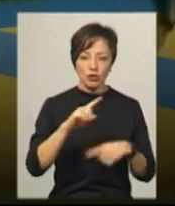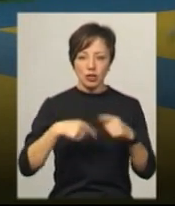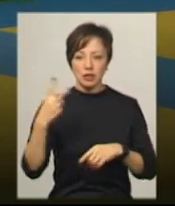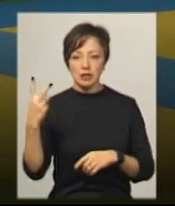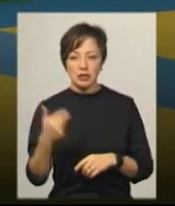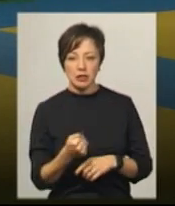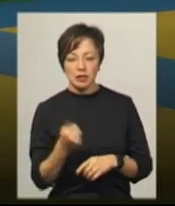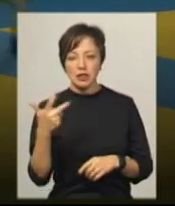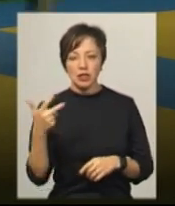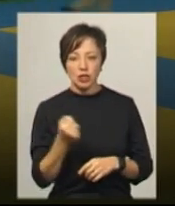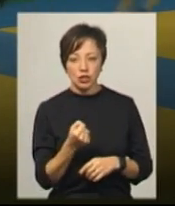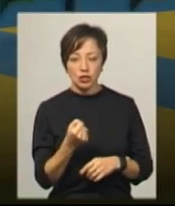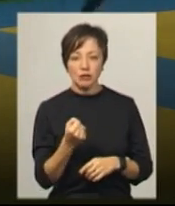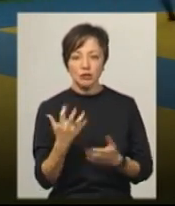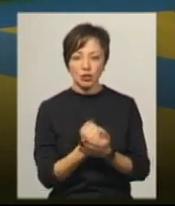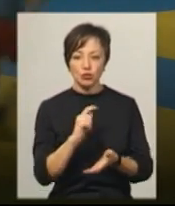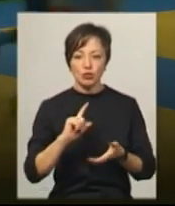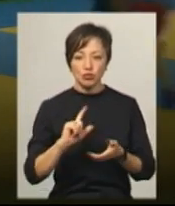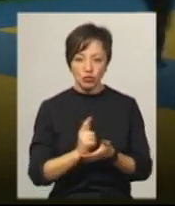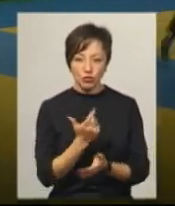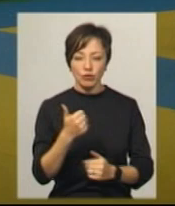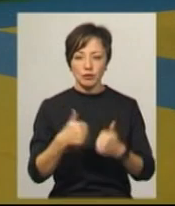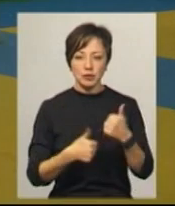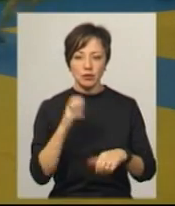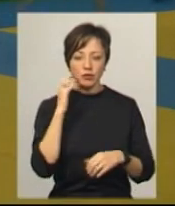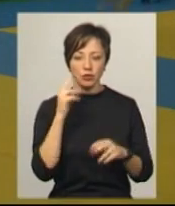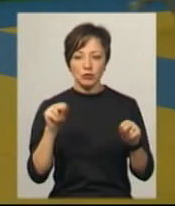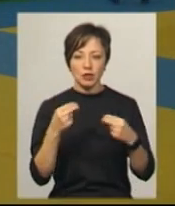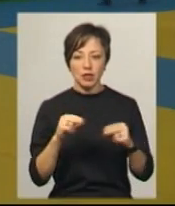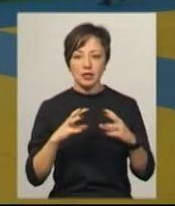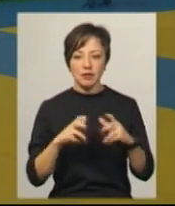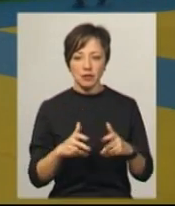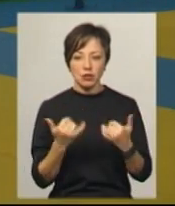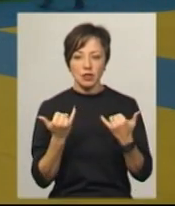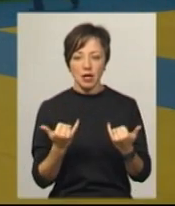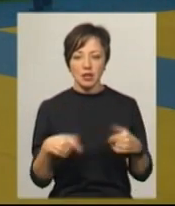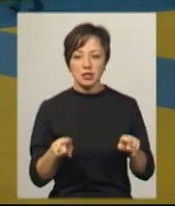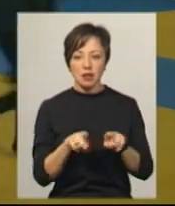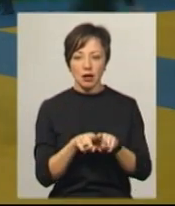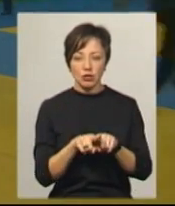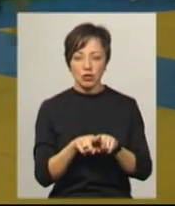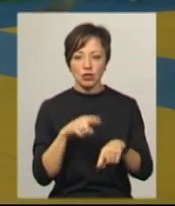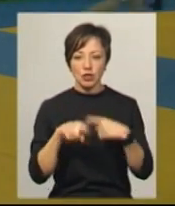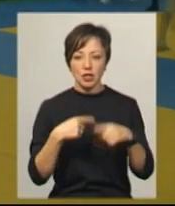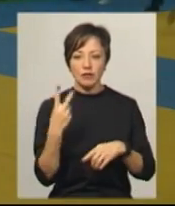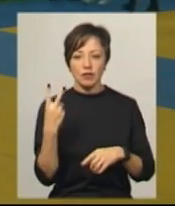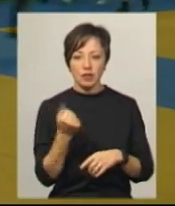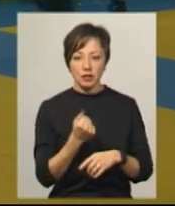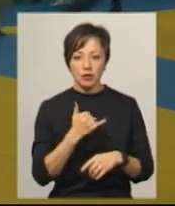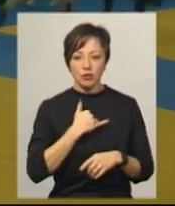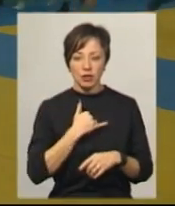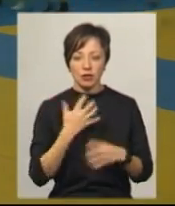неділі виходить знову старт і серйозний старт чемпіонату світу. Зараз також через дві неділі у нас